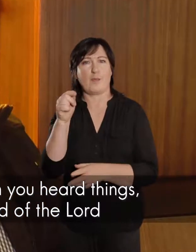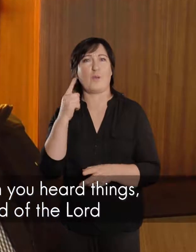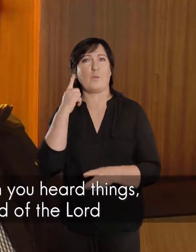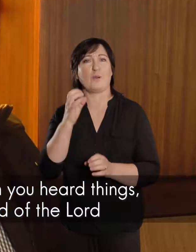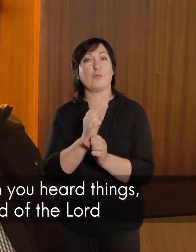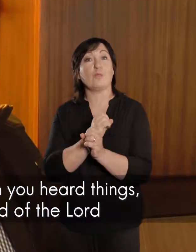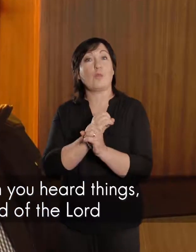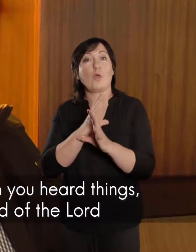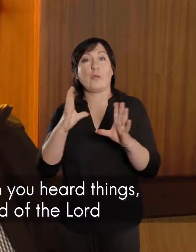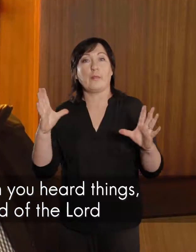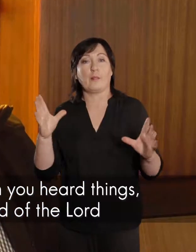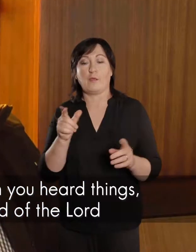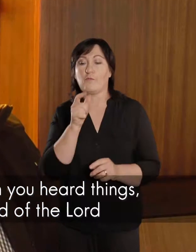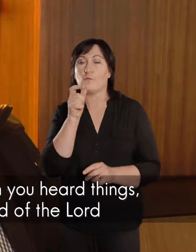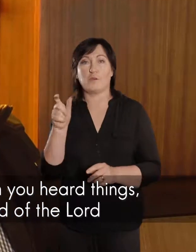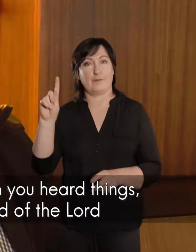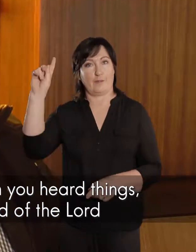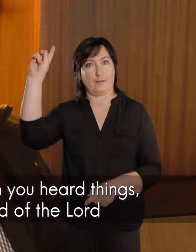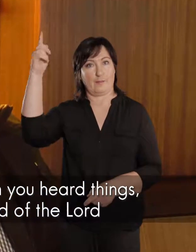tydelike woord van die Heere.